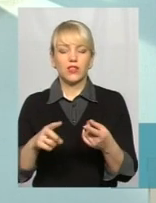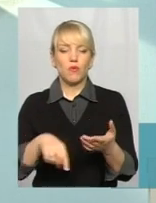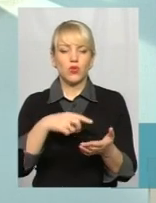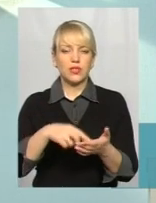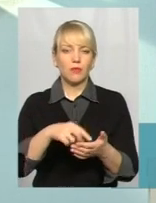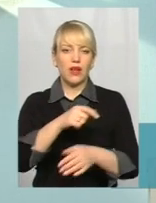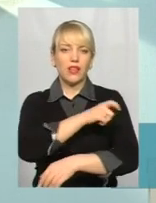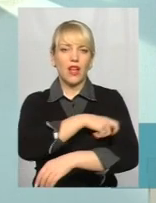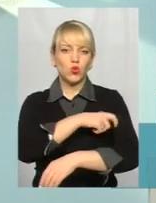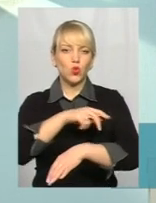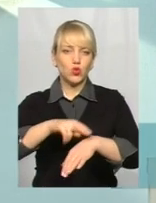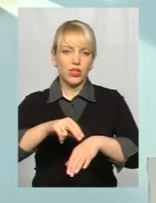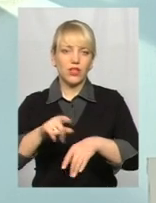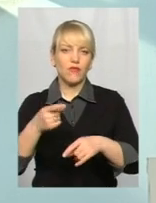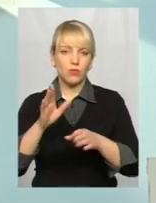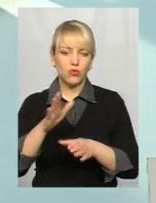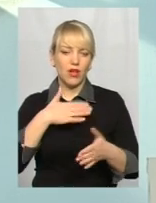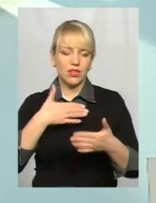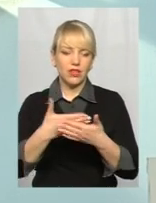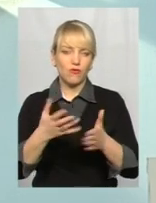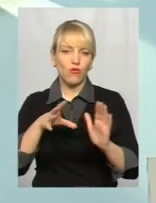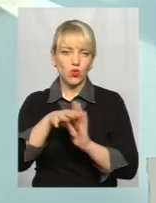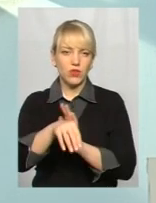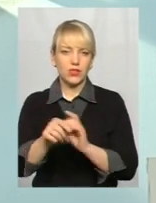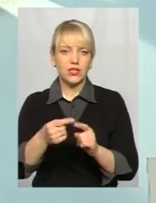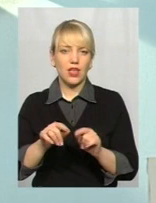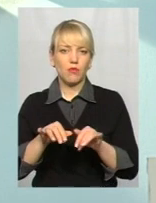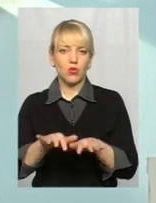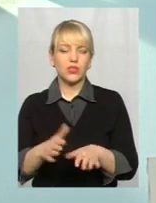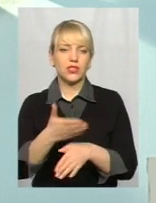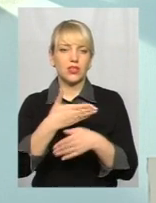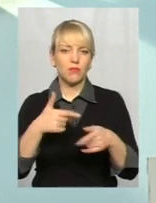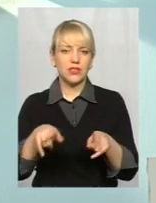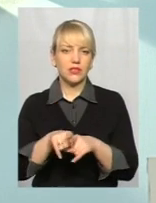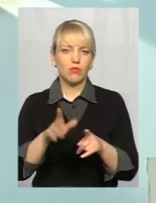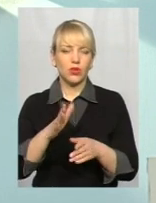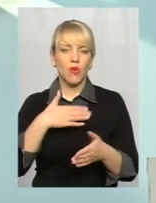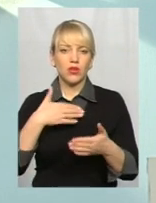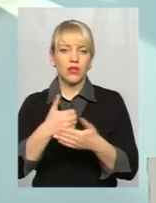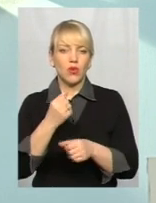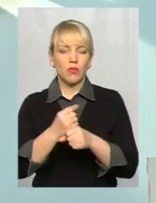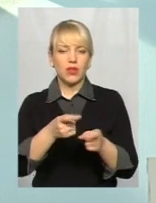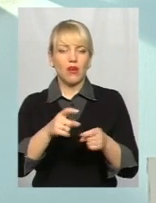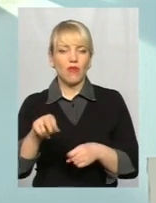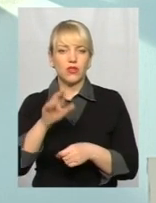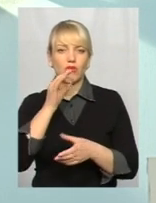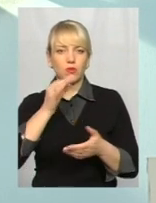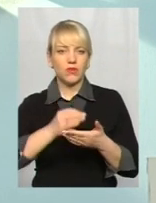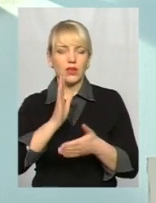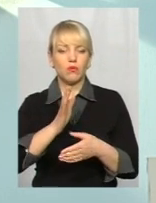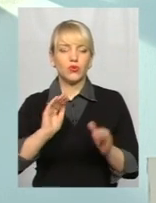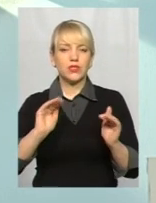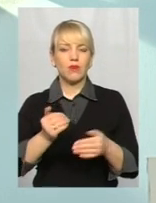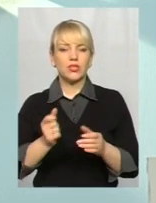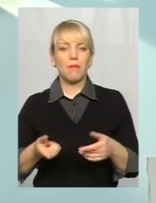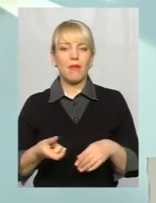дружина, вона так само буде активно включатися в цей процес, і ми теж активно будемо з цим боротися, притягувати до відповідальності і зменшувати максимально